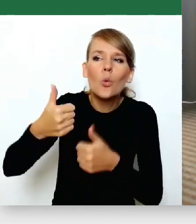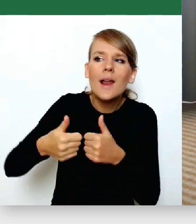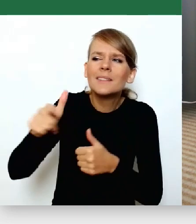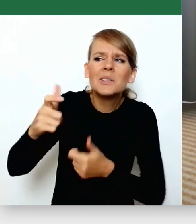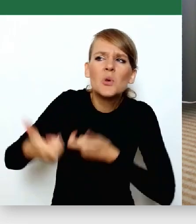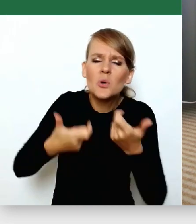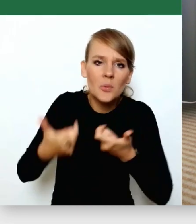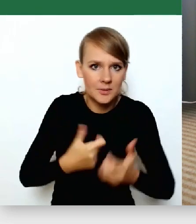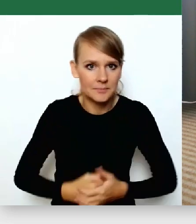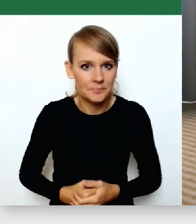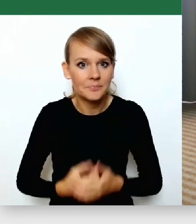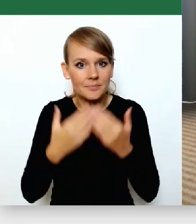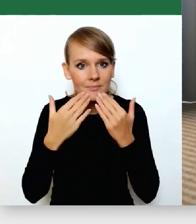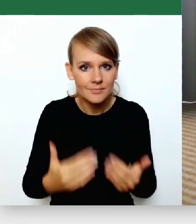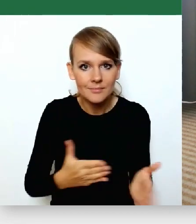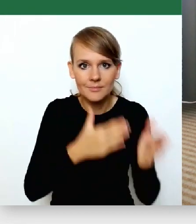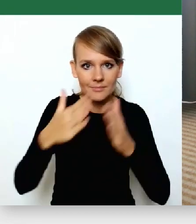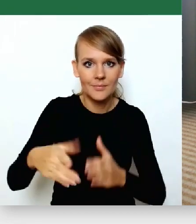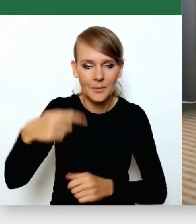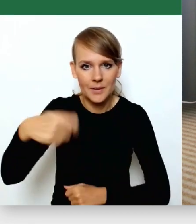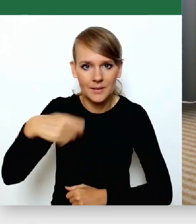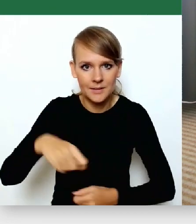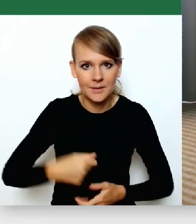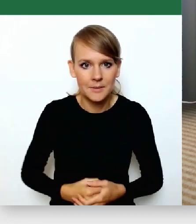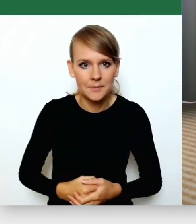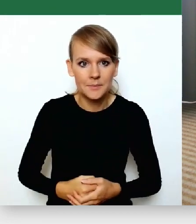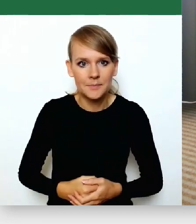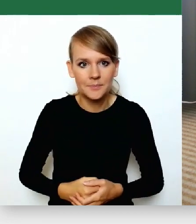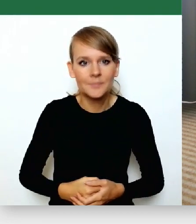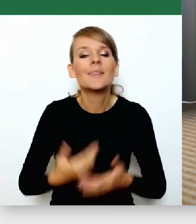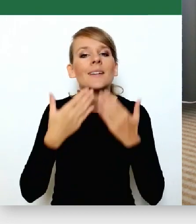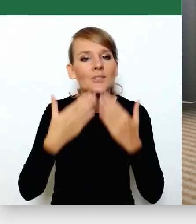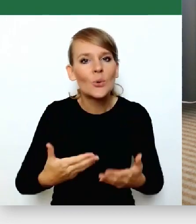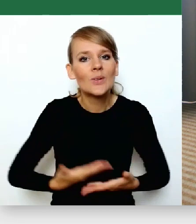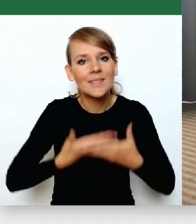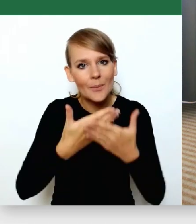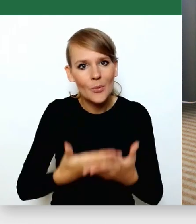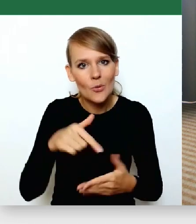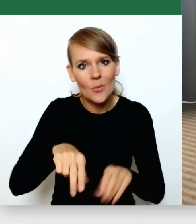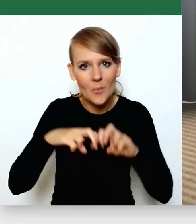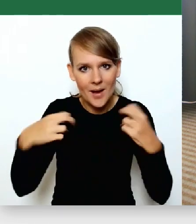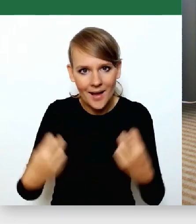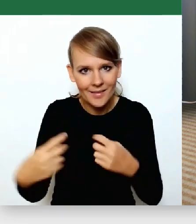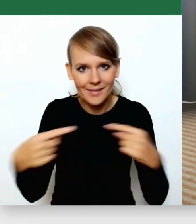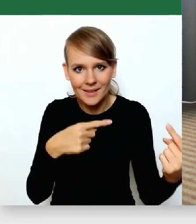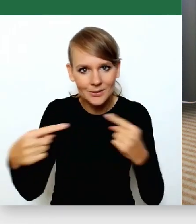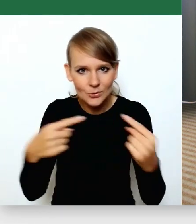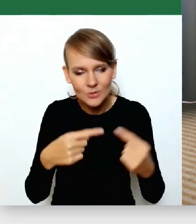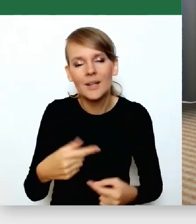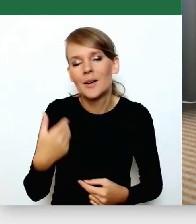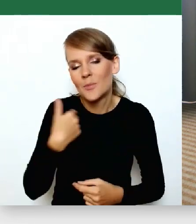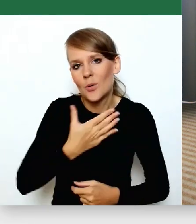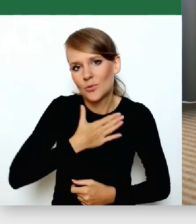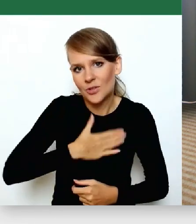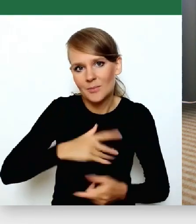Dziękuję. I pani prezydent. Przede wszystkim dziękuję za zaproszenie do tego panelu i do tej debaty. To była wielka przyjemność